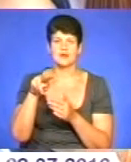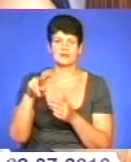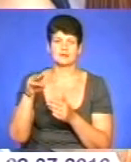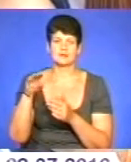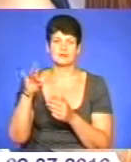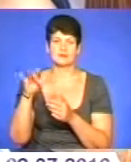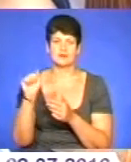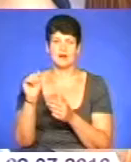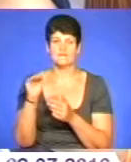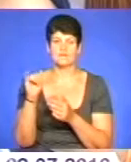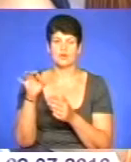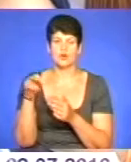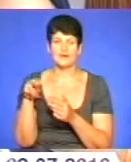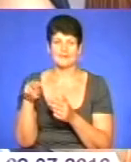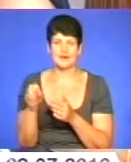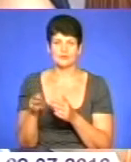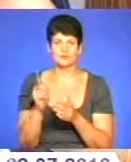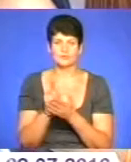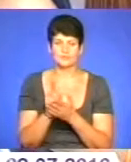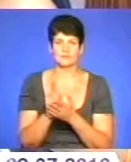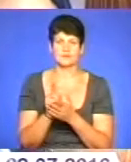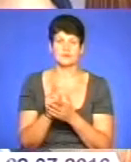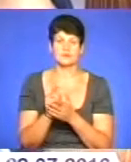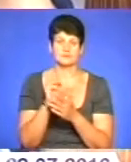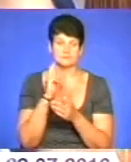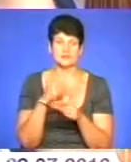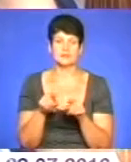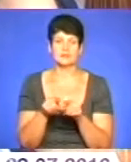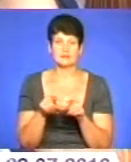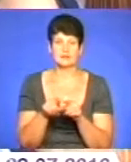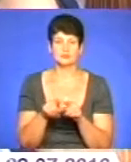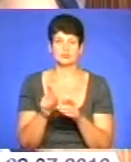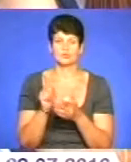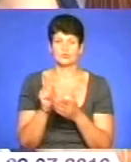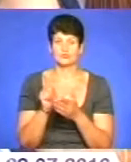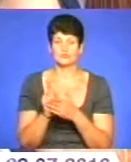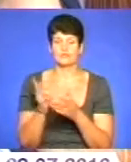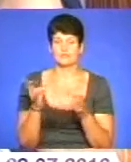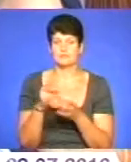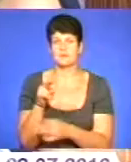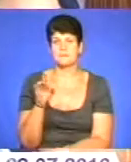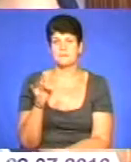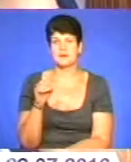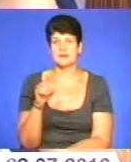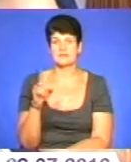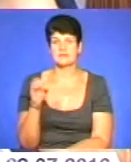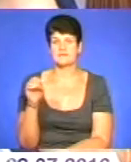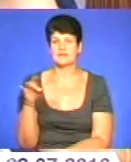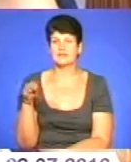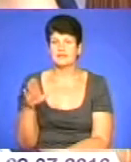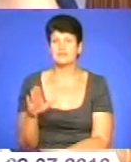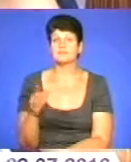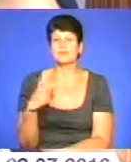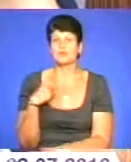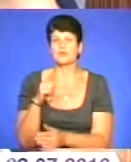При сексуальних стосунках, обов'язково презерватив. Ми живемо в той час, що